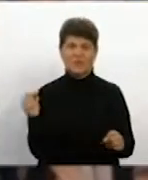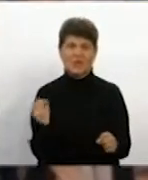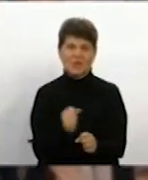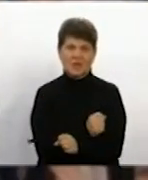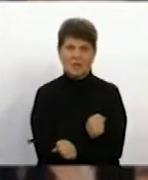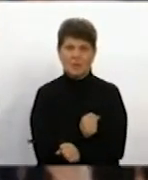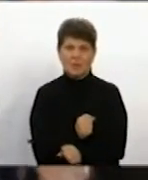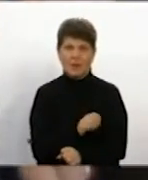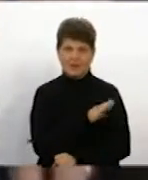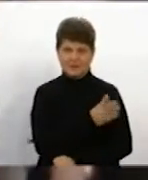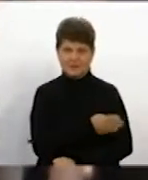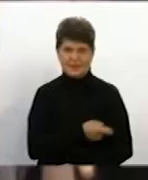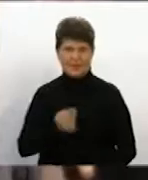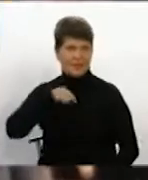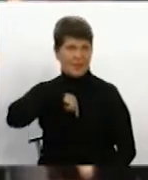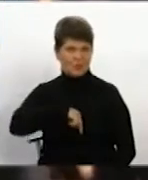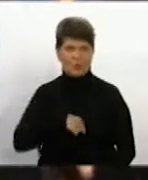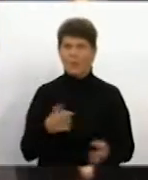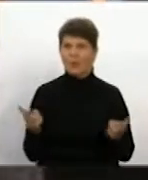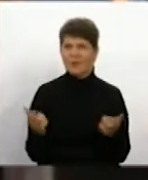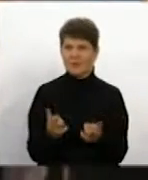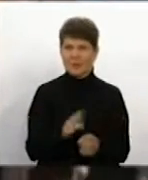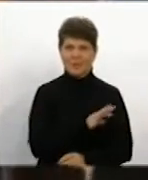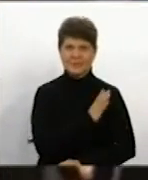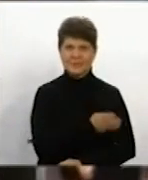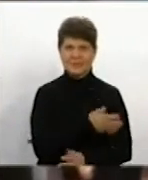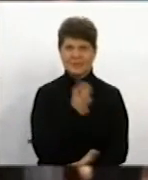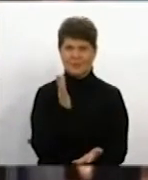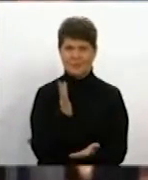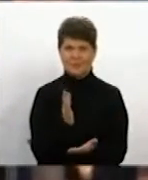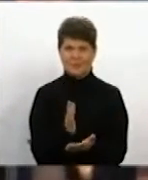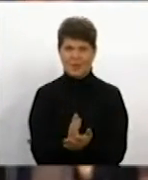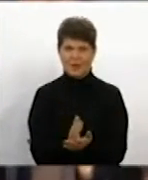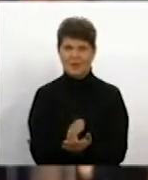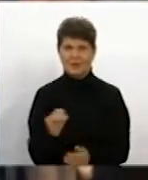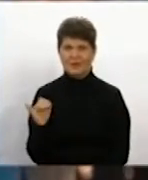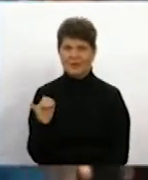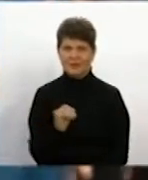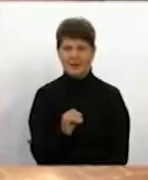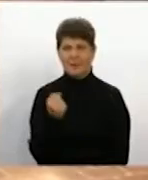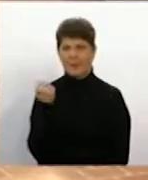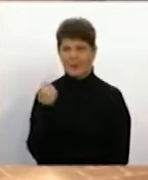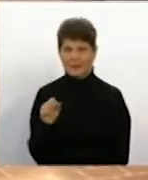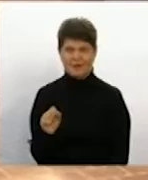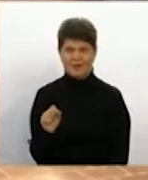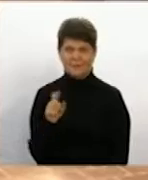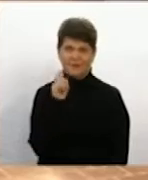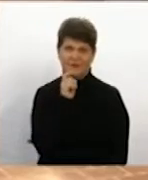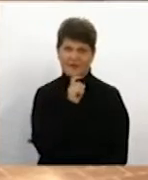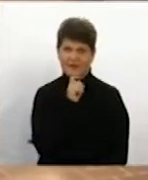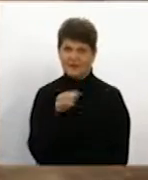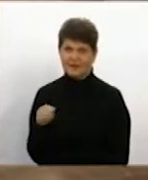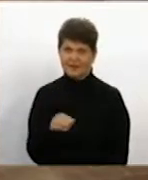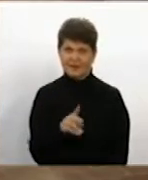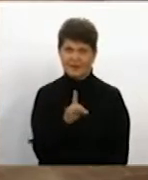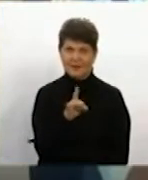У мене сила духу, значить, треба мати силу духу, щоб йти і перемагати. Вінничанка Тетяна